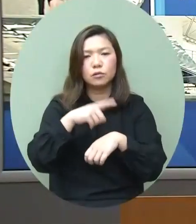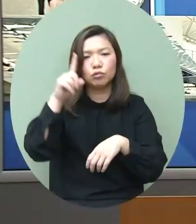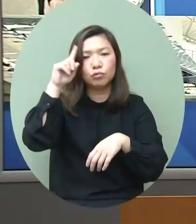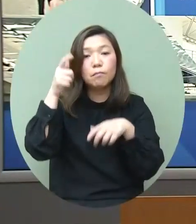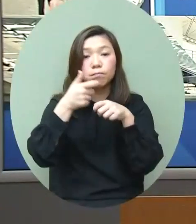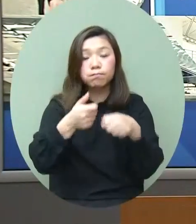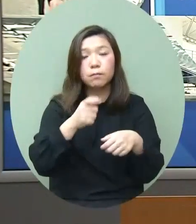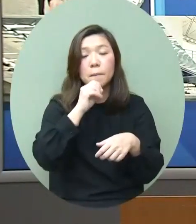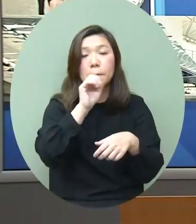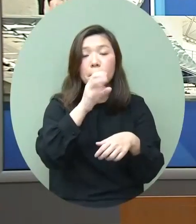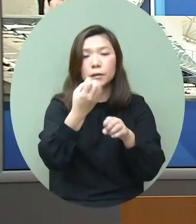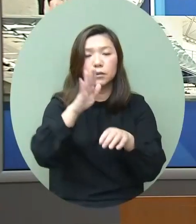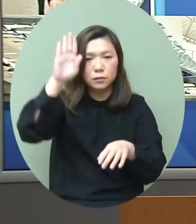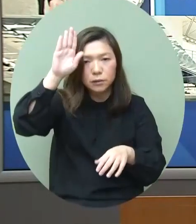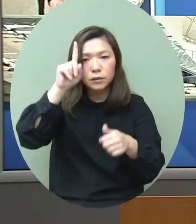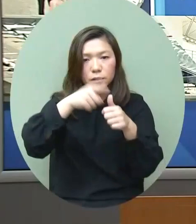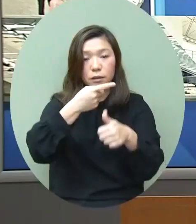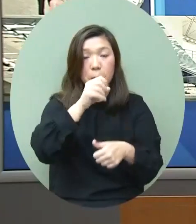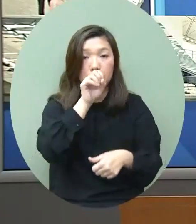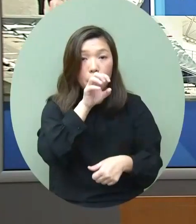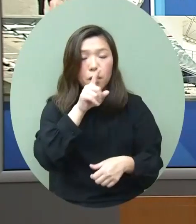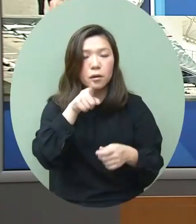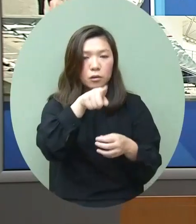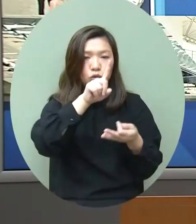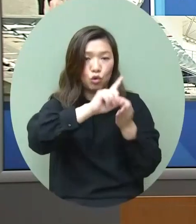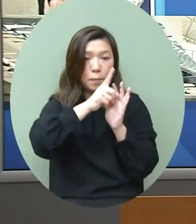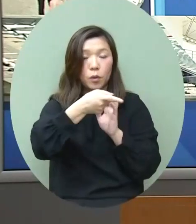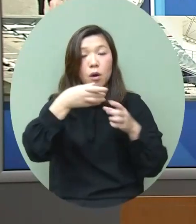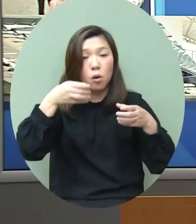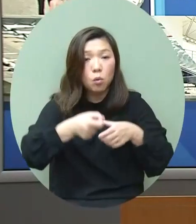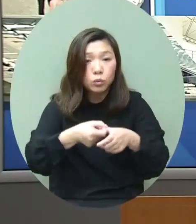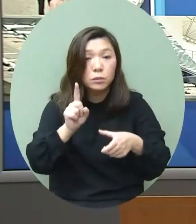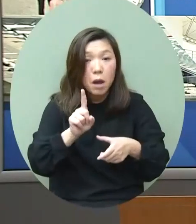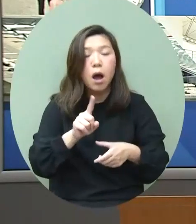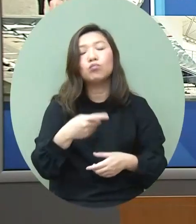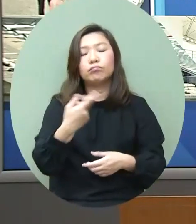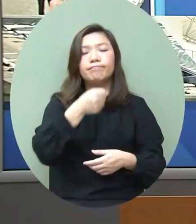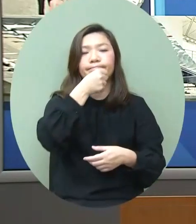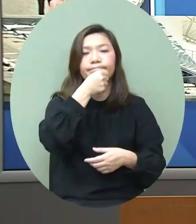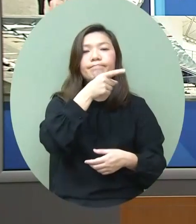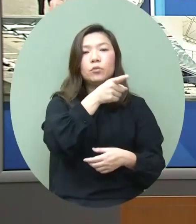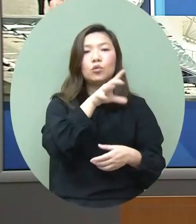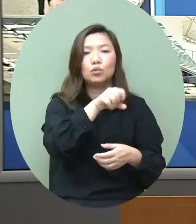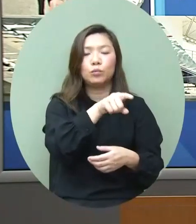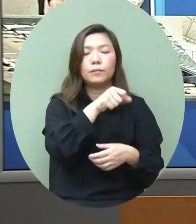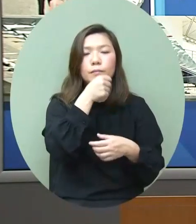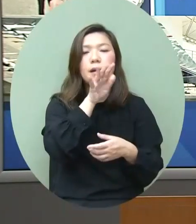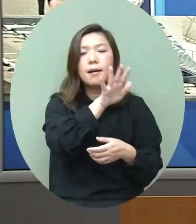提問的記者朋友請先舉手喊到你的時候請看出你代表的全民激況名稱然後用我們給你的麥克去發問